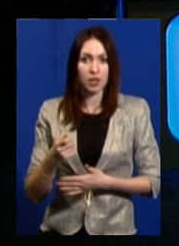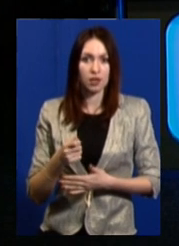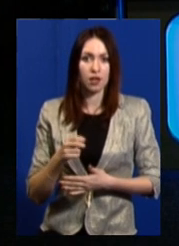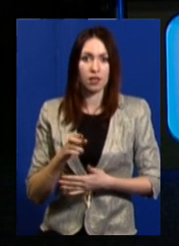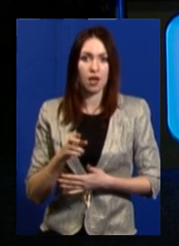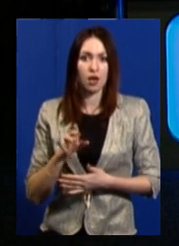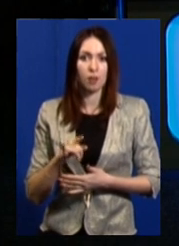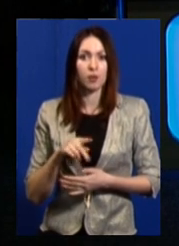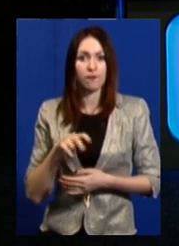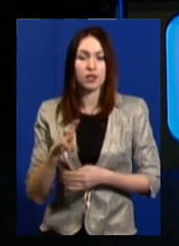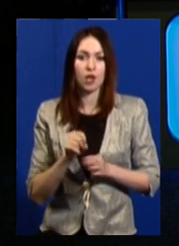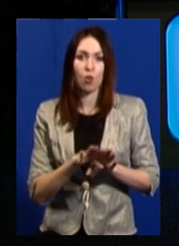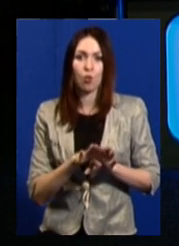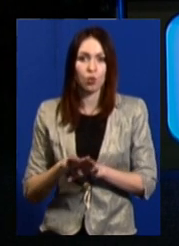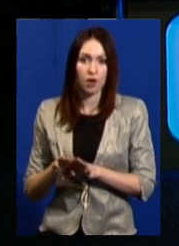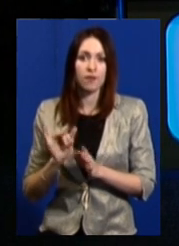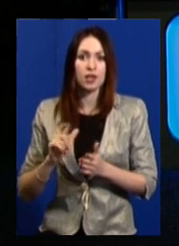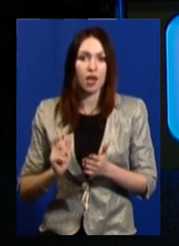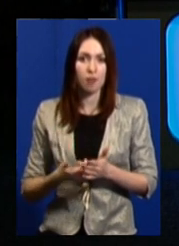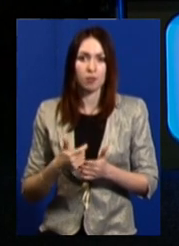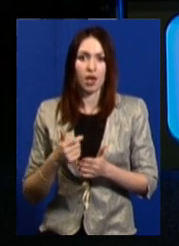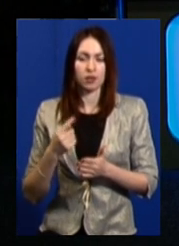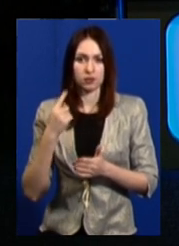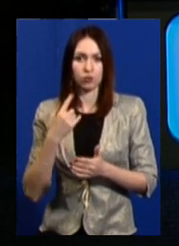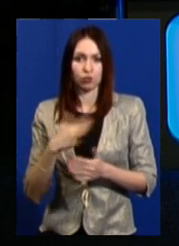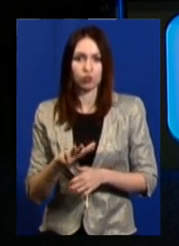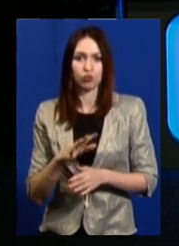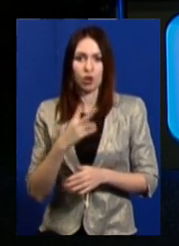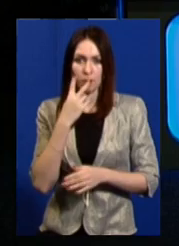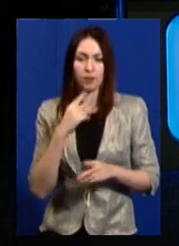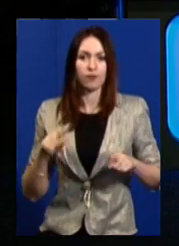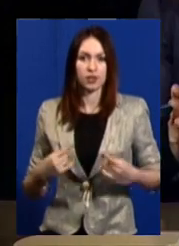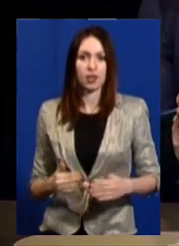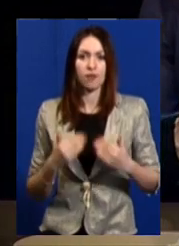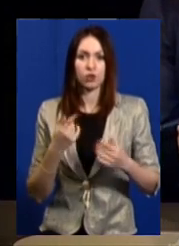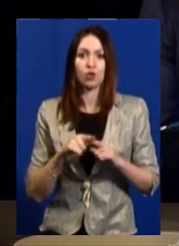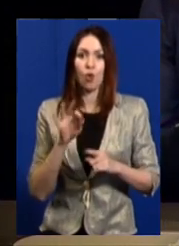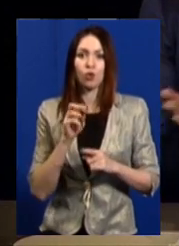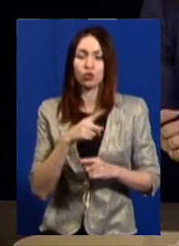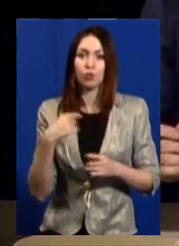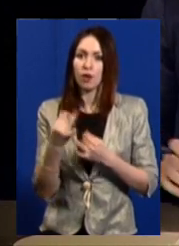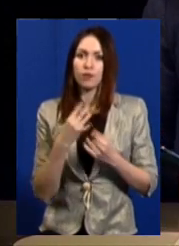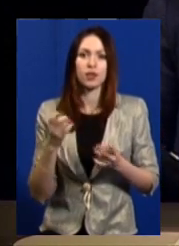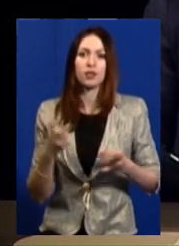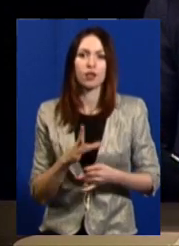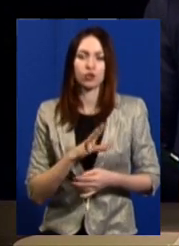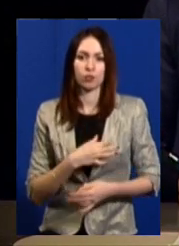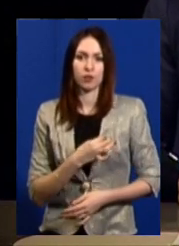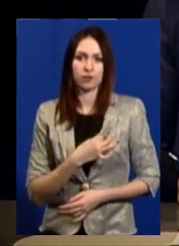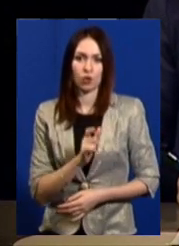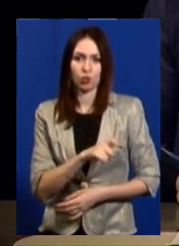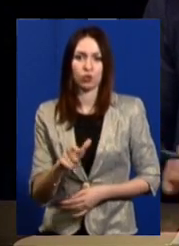на рівень і знову стати адекватно соціалізованою родиною. Тобто те, про що ми говорили, не повинно бути байдужа.